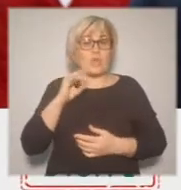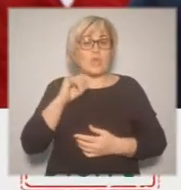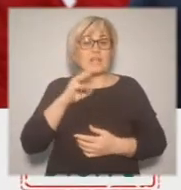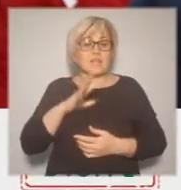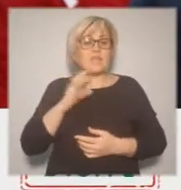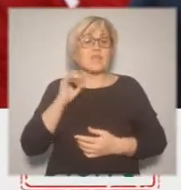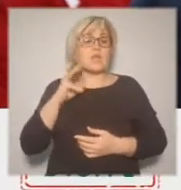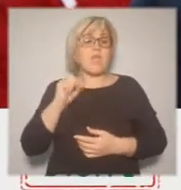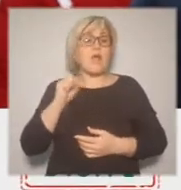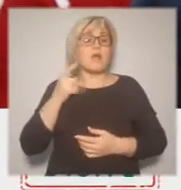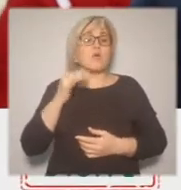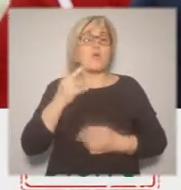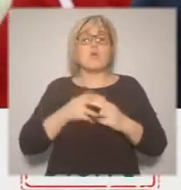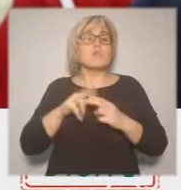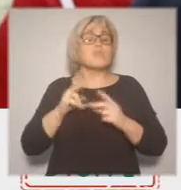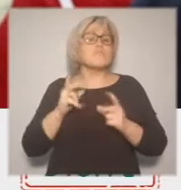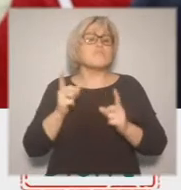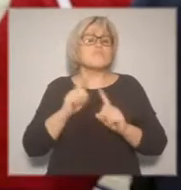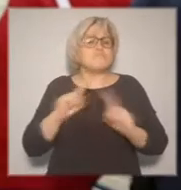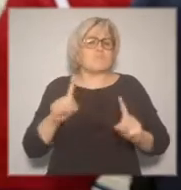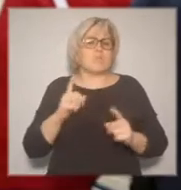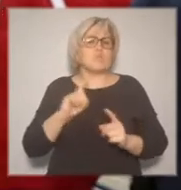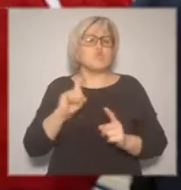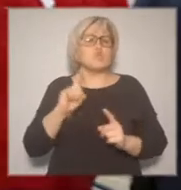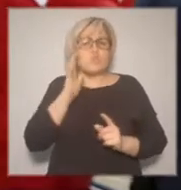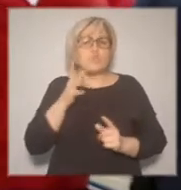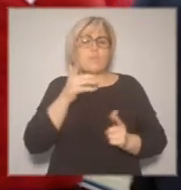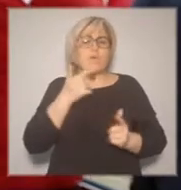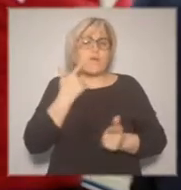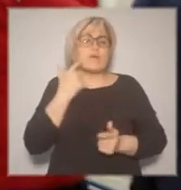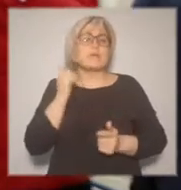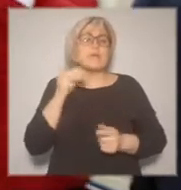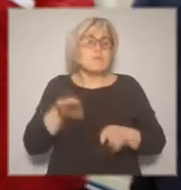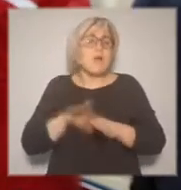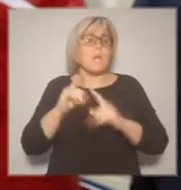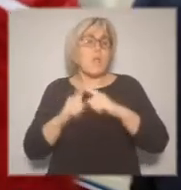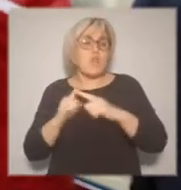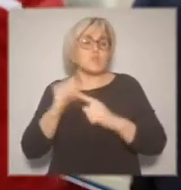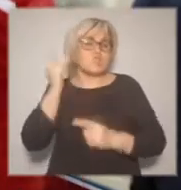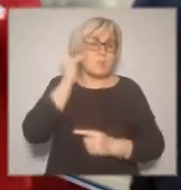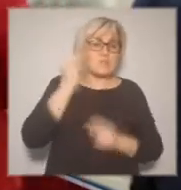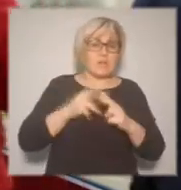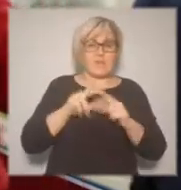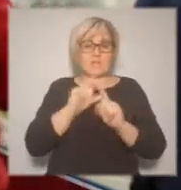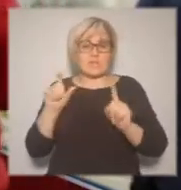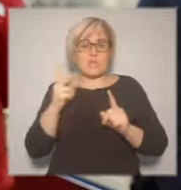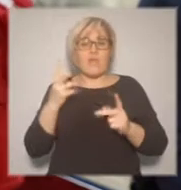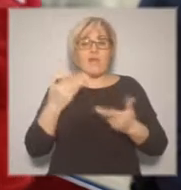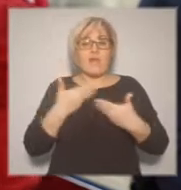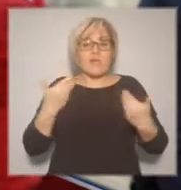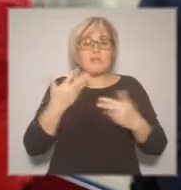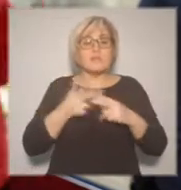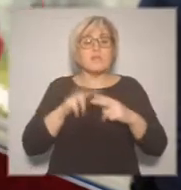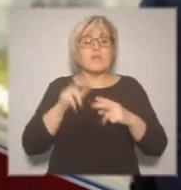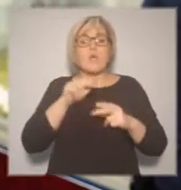Агра – это нечто, будем говорить так, положительном смысле этого слова. Для нас это очень многое значит. Мы, как молодой